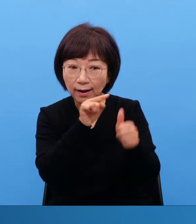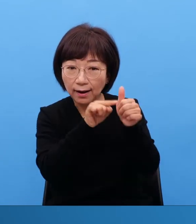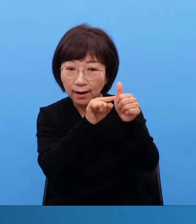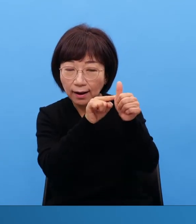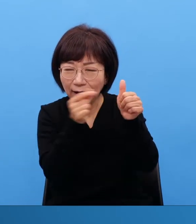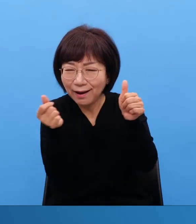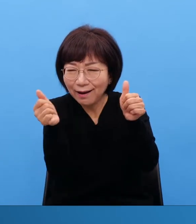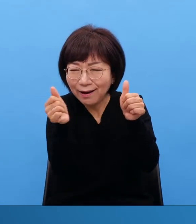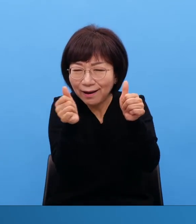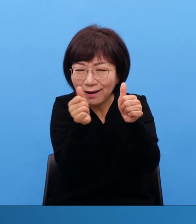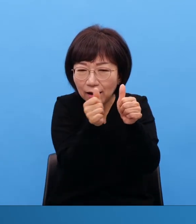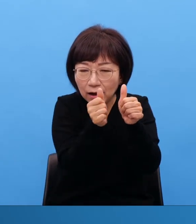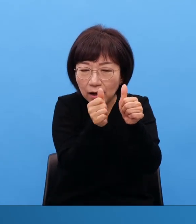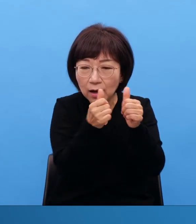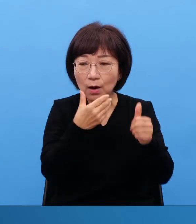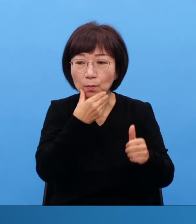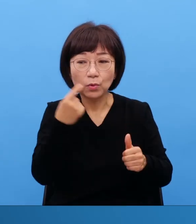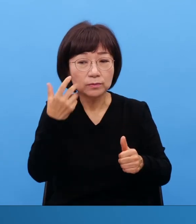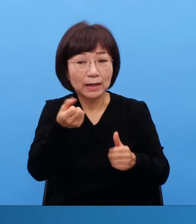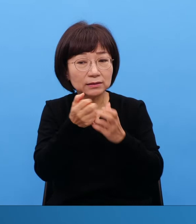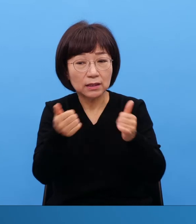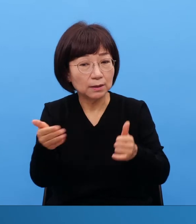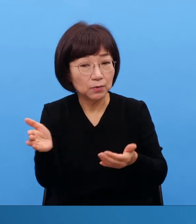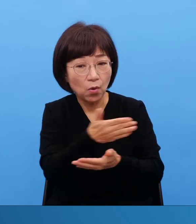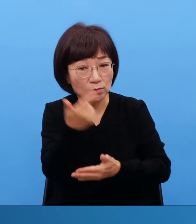명도 없었다는 사실이요 안타깝죠